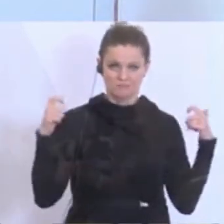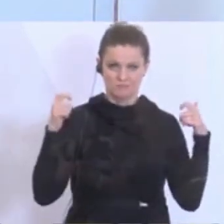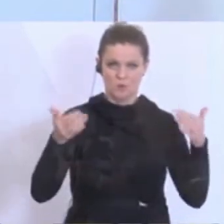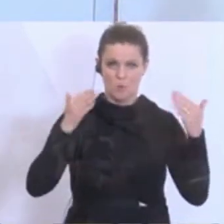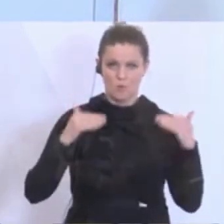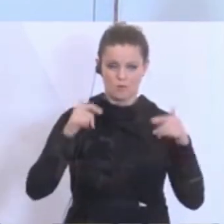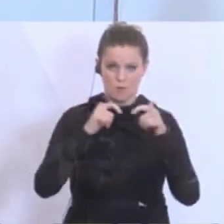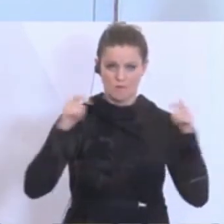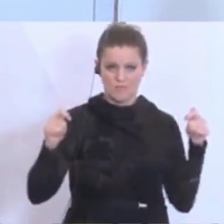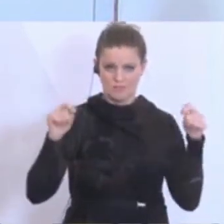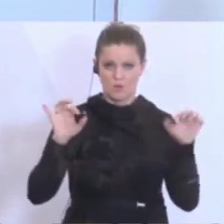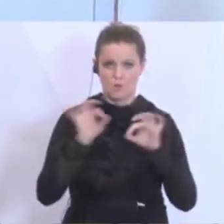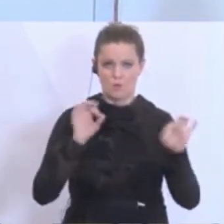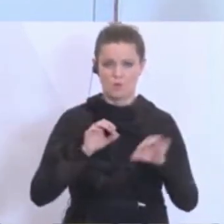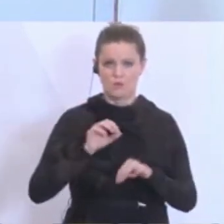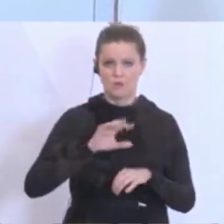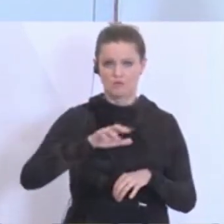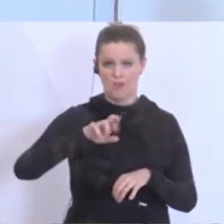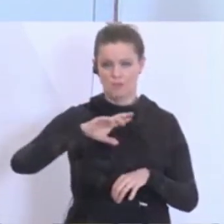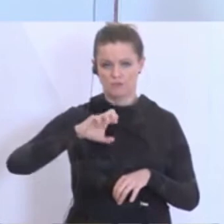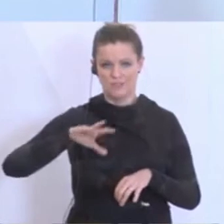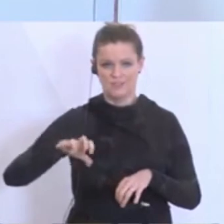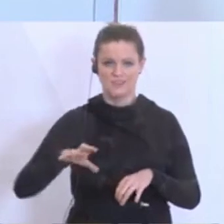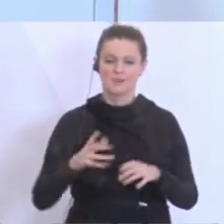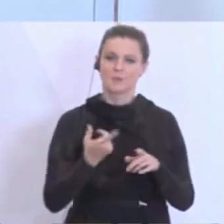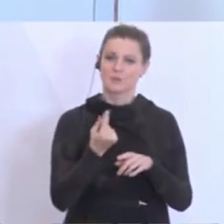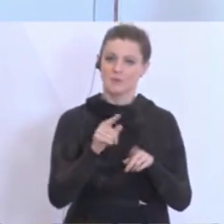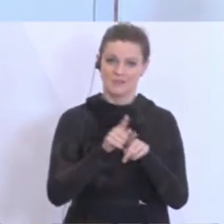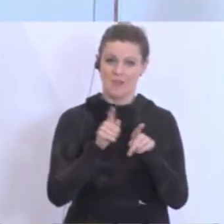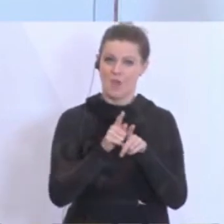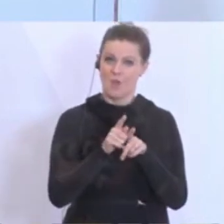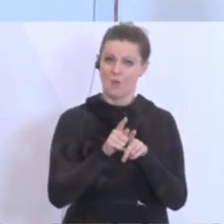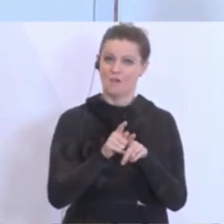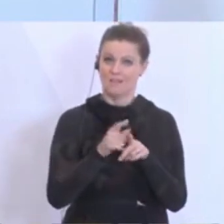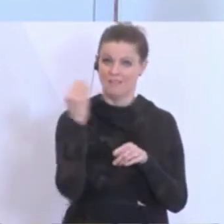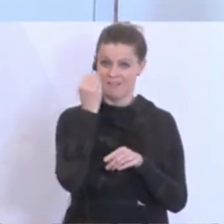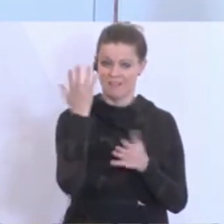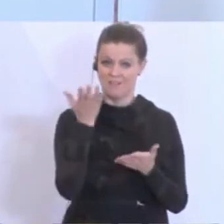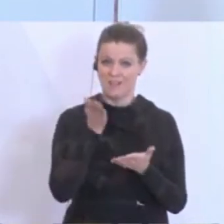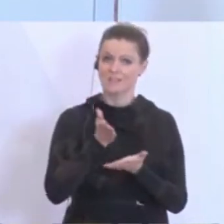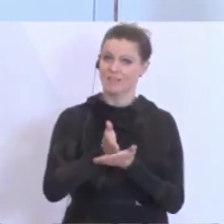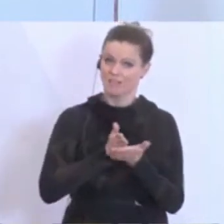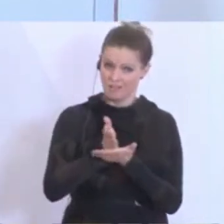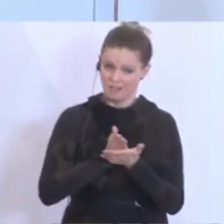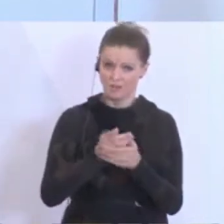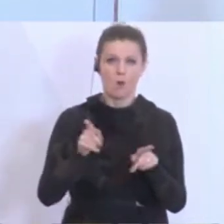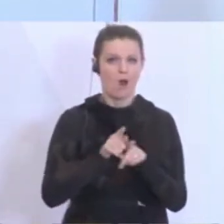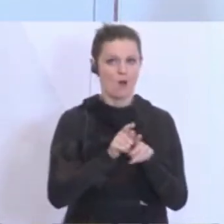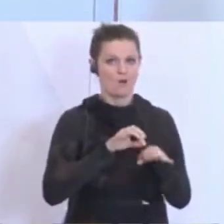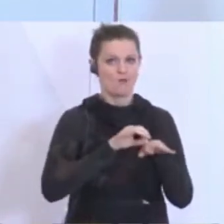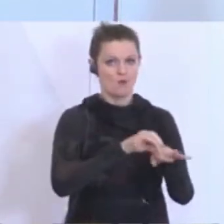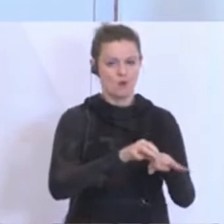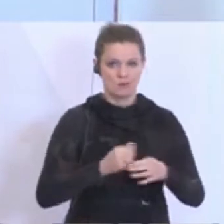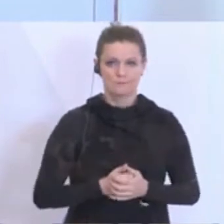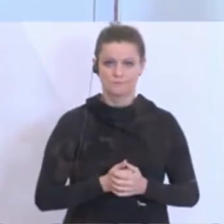gelernt zu dienen und als Soldat im allermeisten Fall auch zu führen. Vielleicht hat er oder sie sich